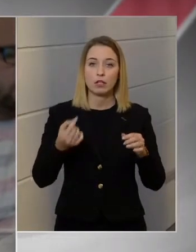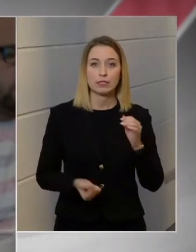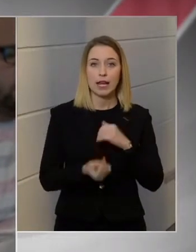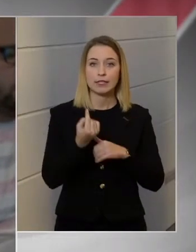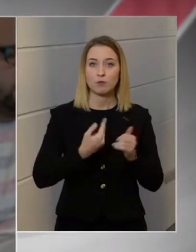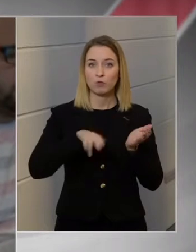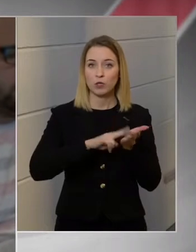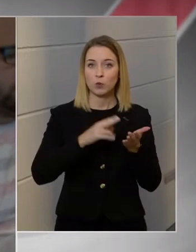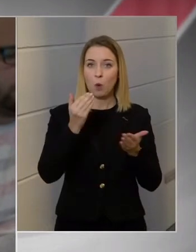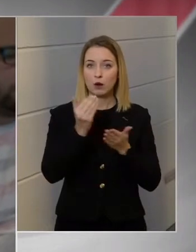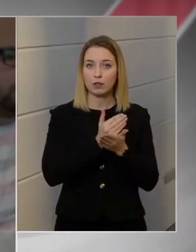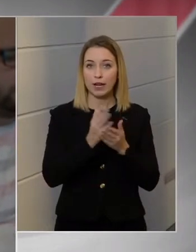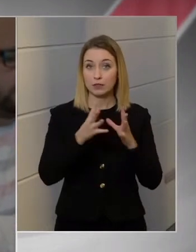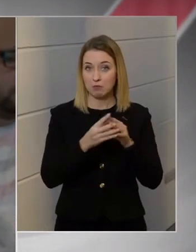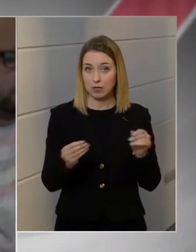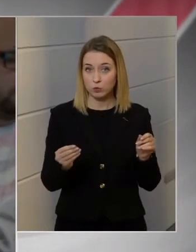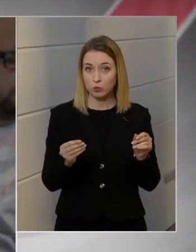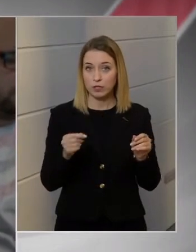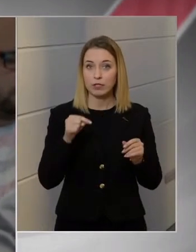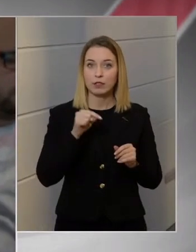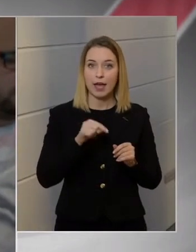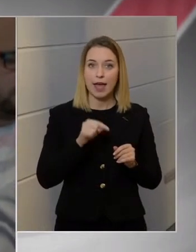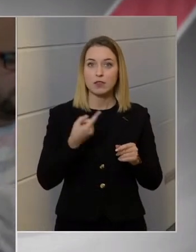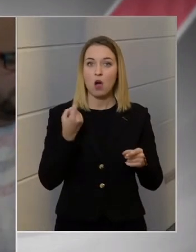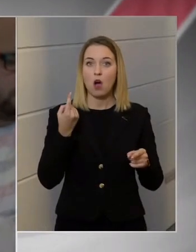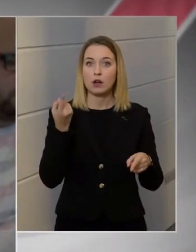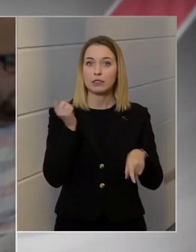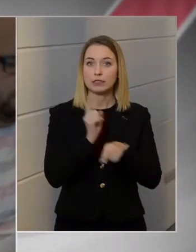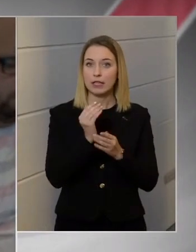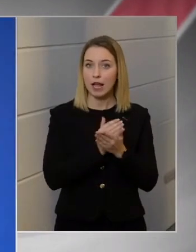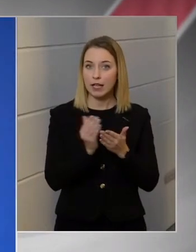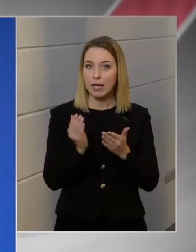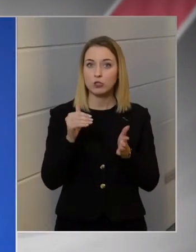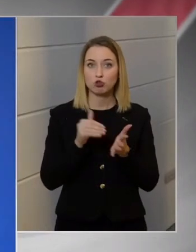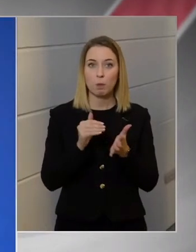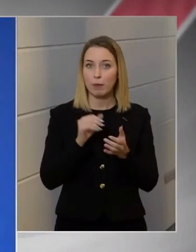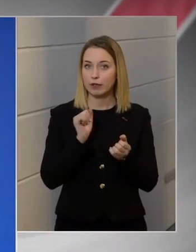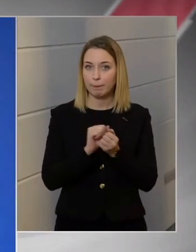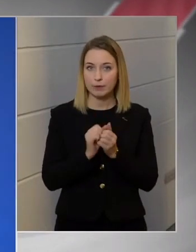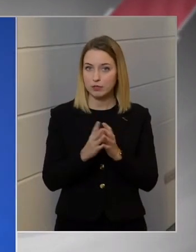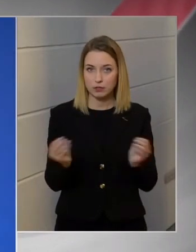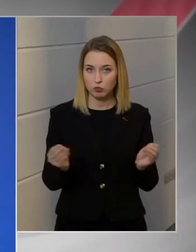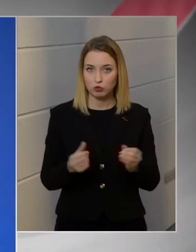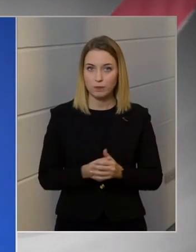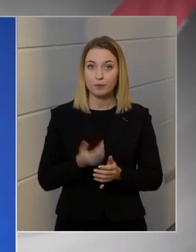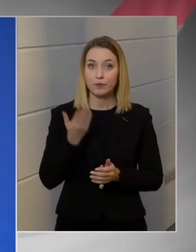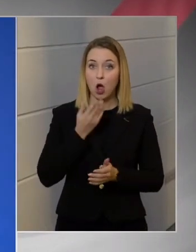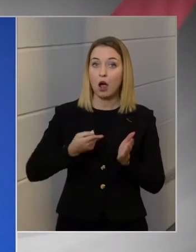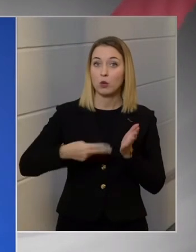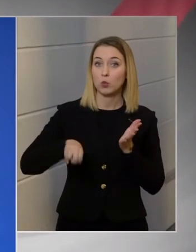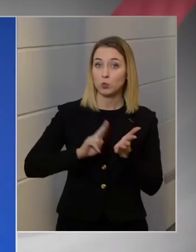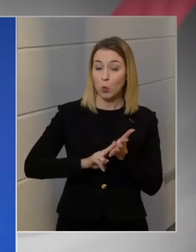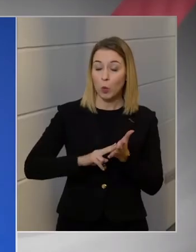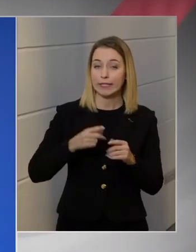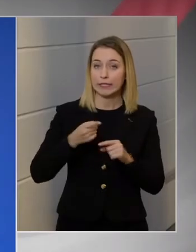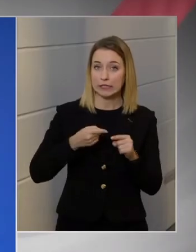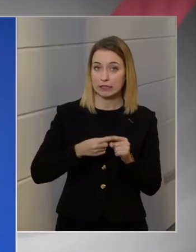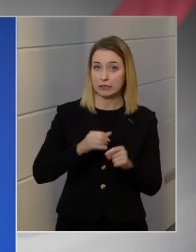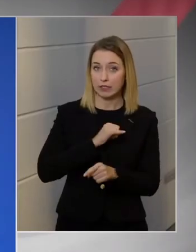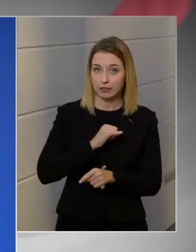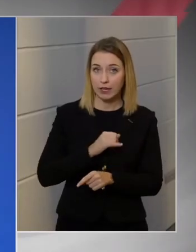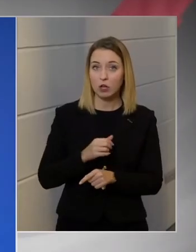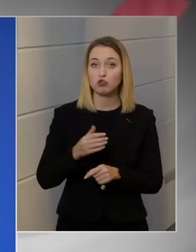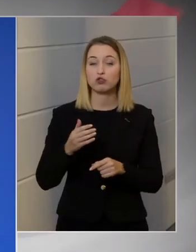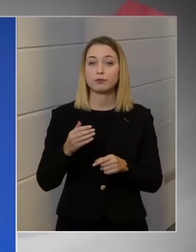jogrend megszűnik, attól ez a rendelkezés még nem feltétlenül fog megszűnni, ha jól értem. Ha a jogi része az érdekes, akkor